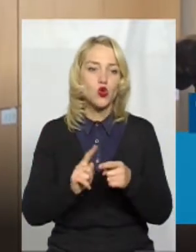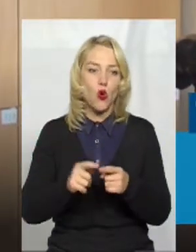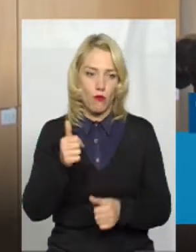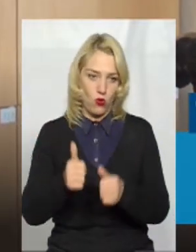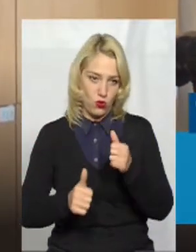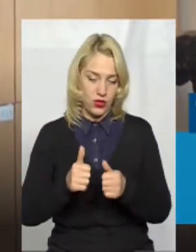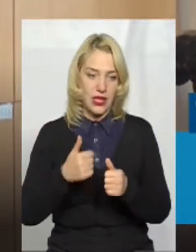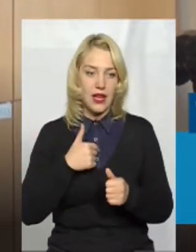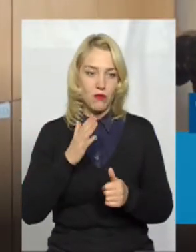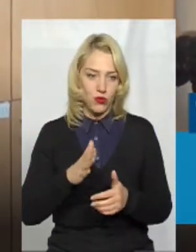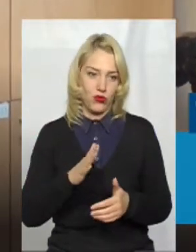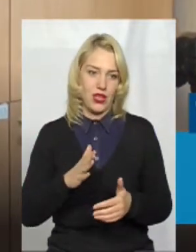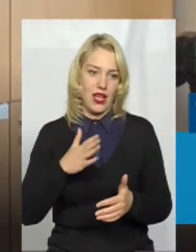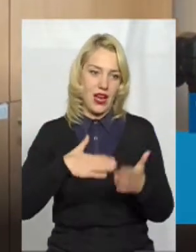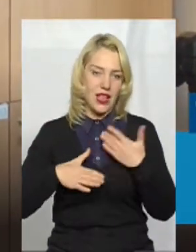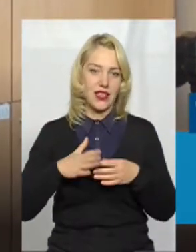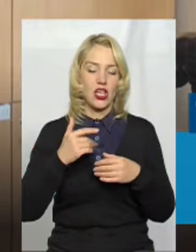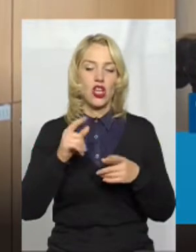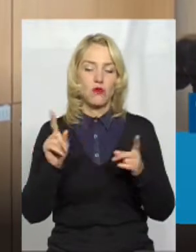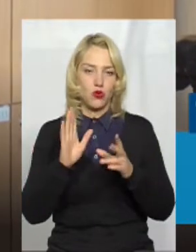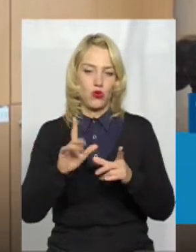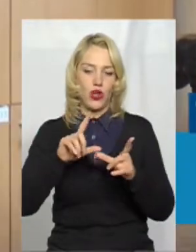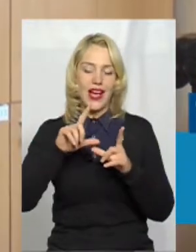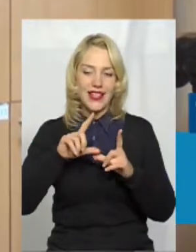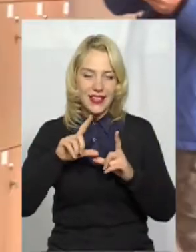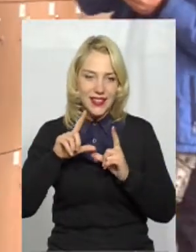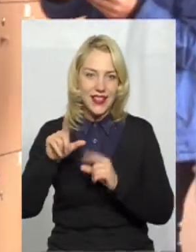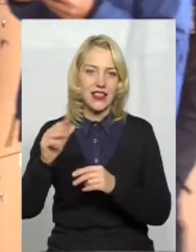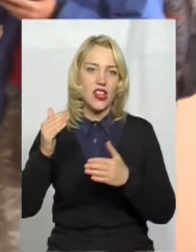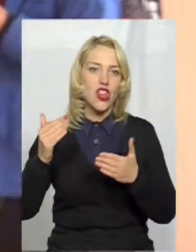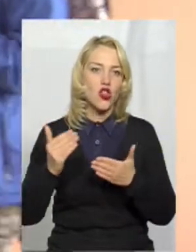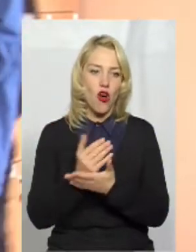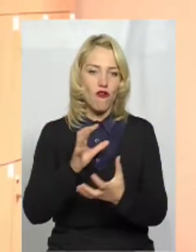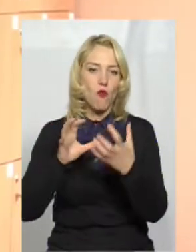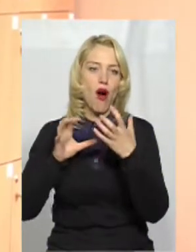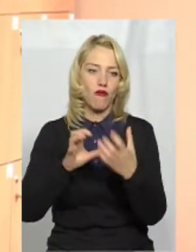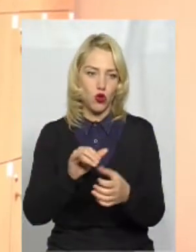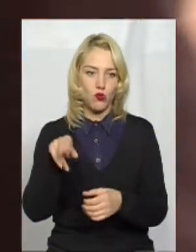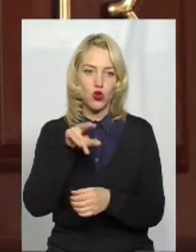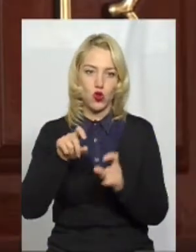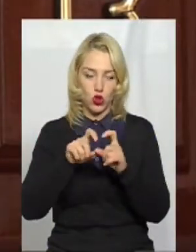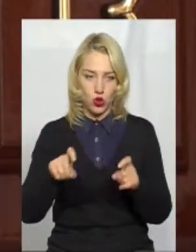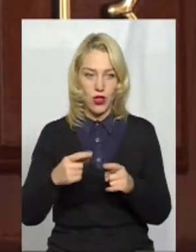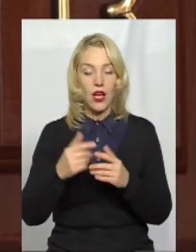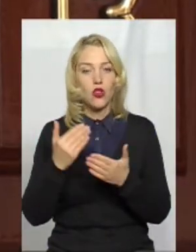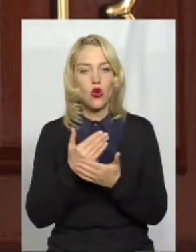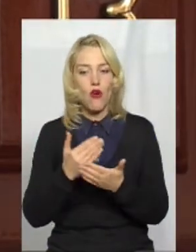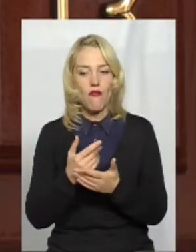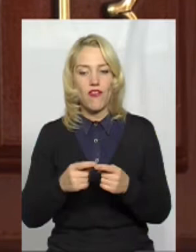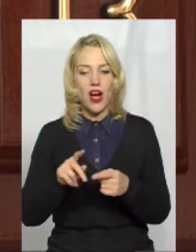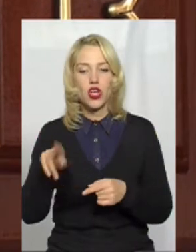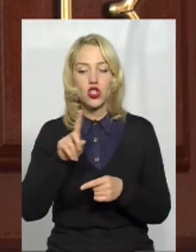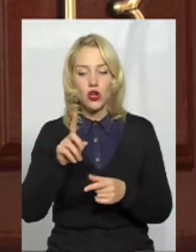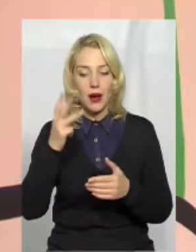буду їхати на новому автобусі до школи. Новина про те, що Хмельницька школа, де навчаються діти з інвалідністю,